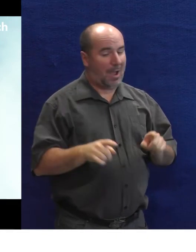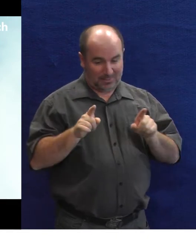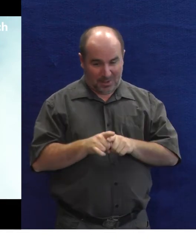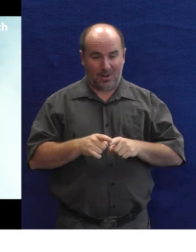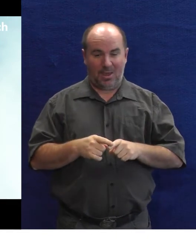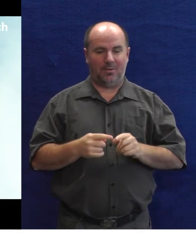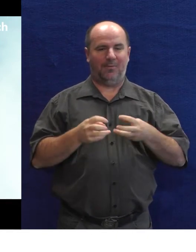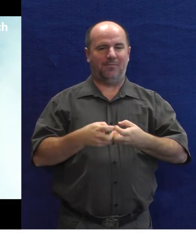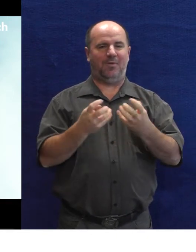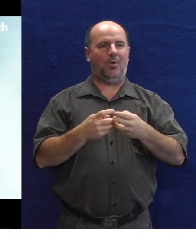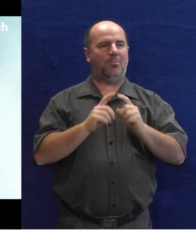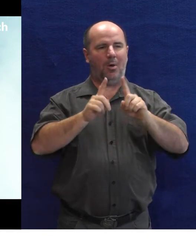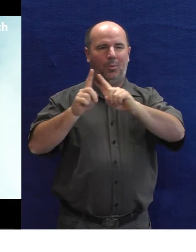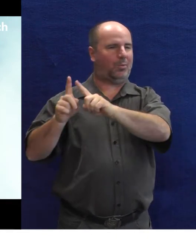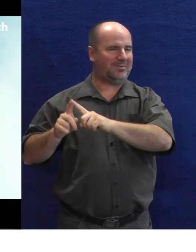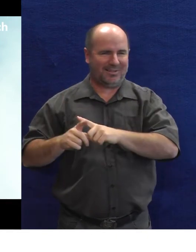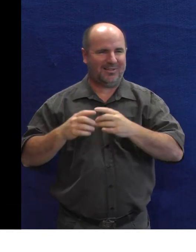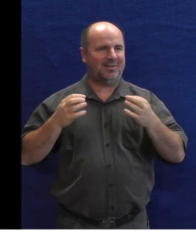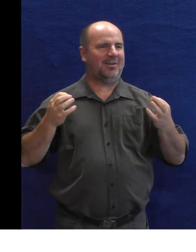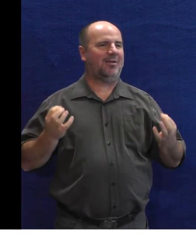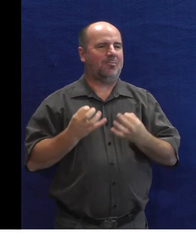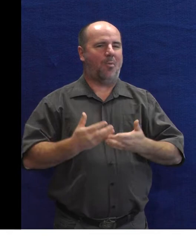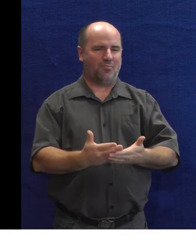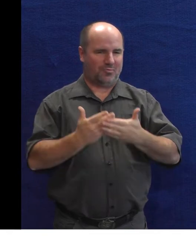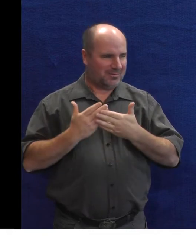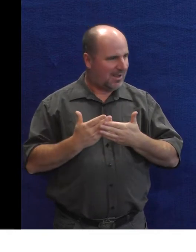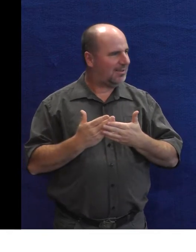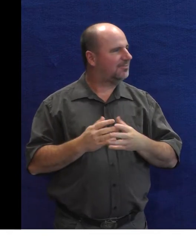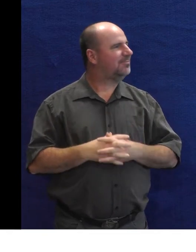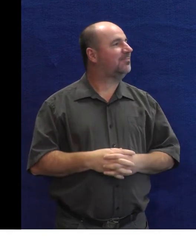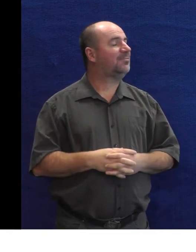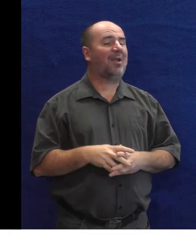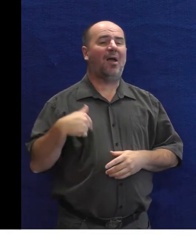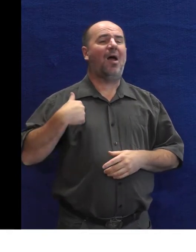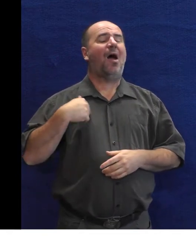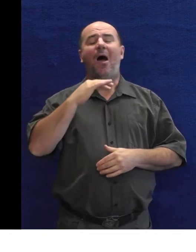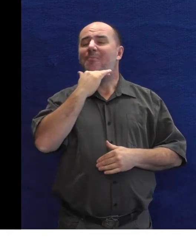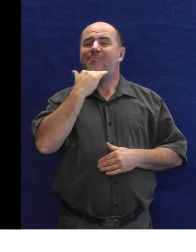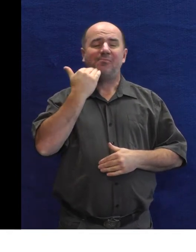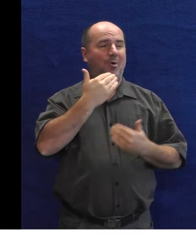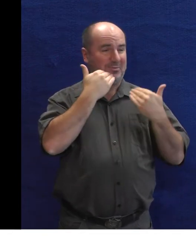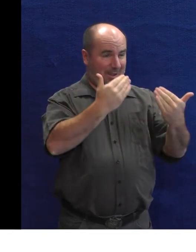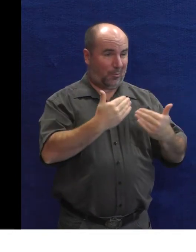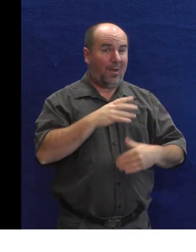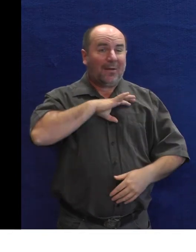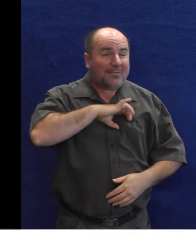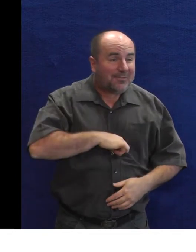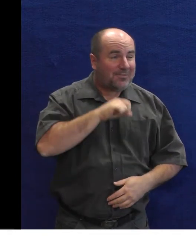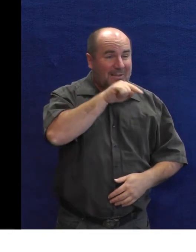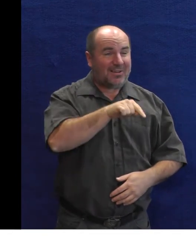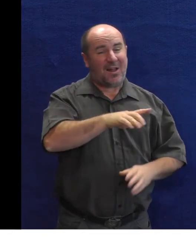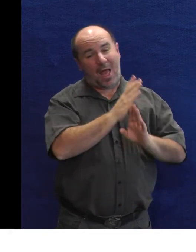řešení výroby právě těchto pomůcek. Takže já vám moc děkuji, protože jste